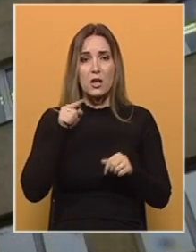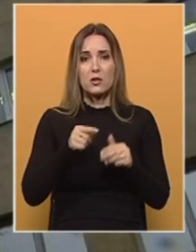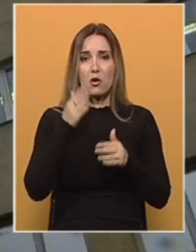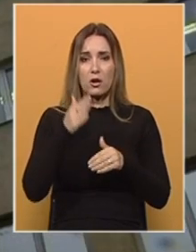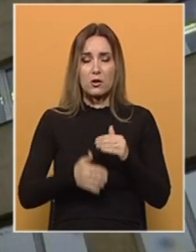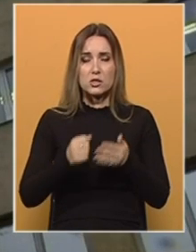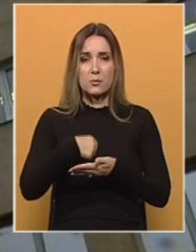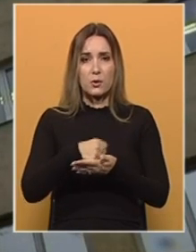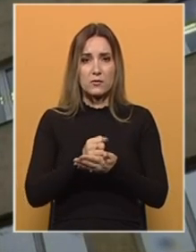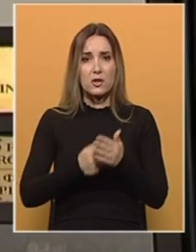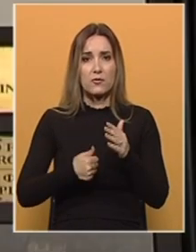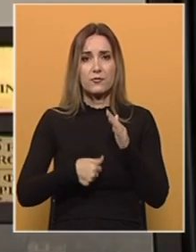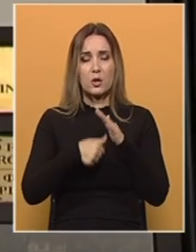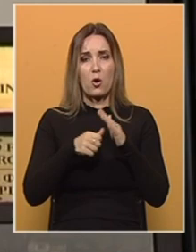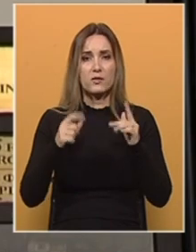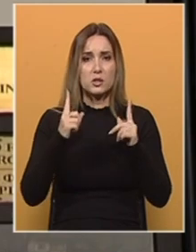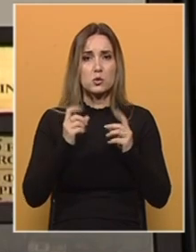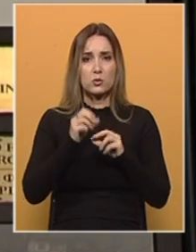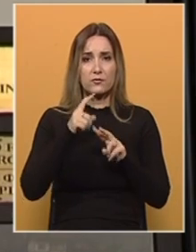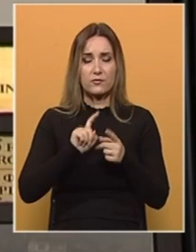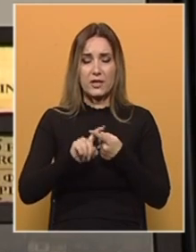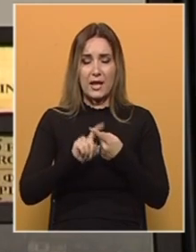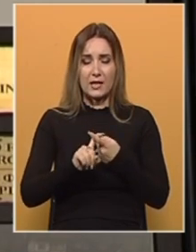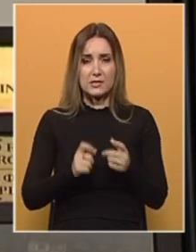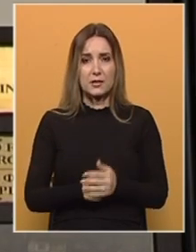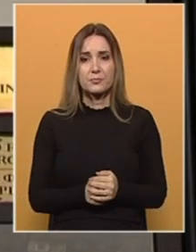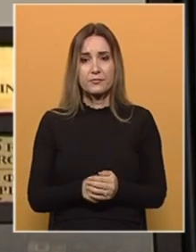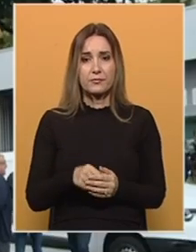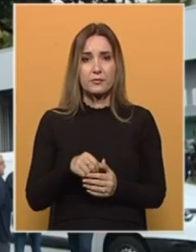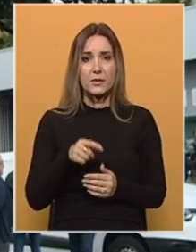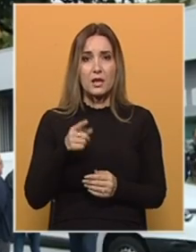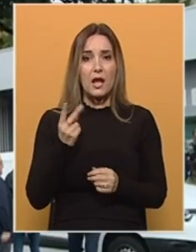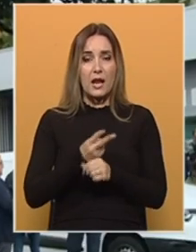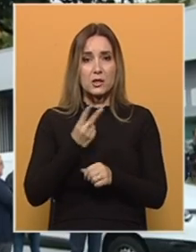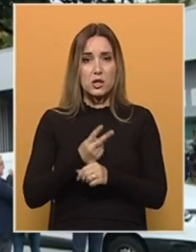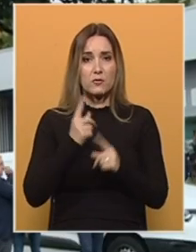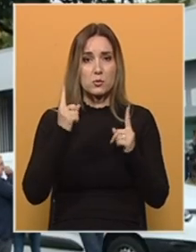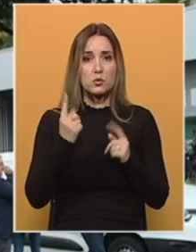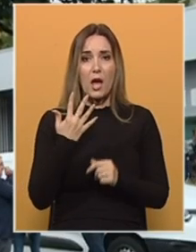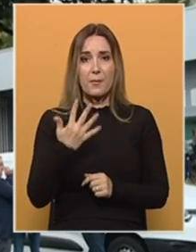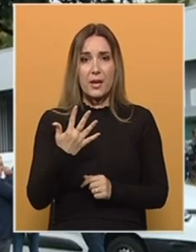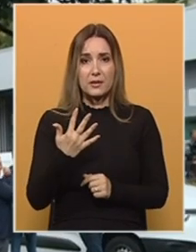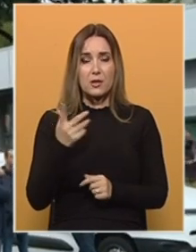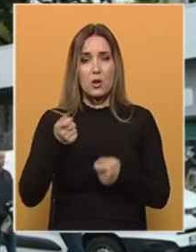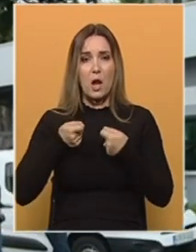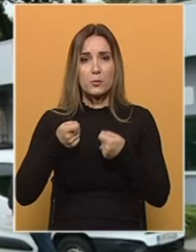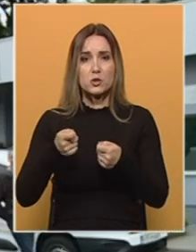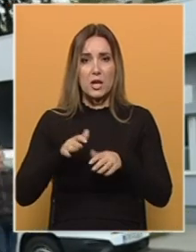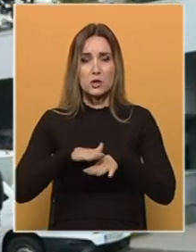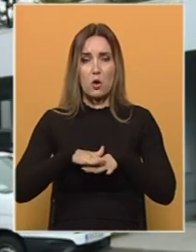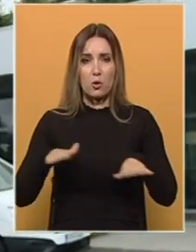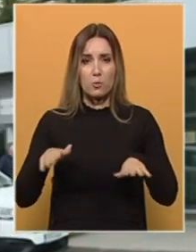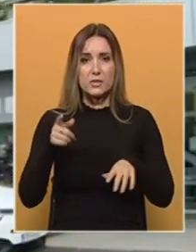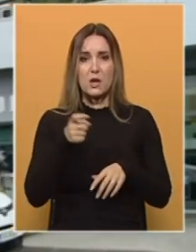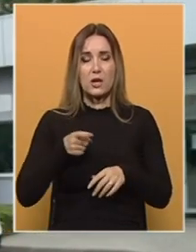konačnici potvrdio i Vrhovni sud Federacije Bosne i Hercegovine. Sada je slučaj na državnom sudu, a Petero je na optuženičkoj hopi, te se